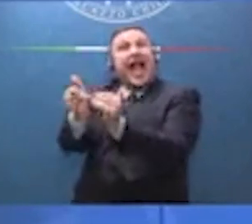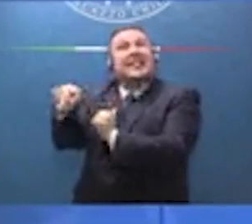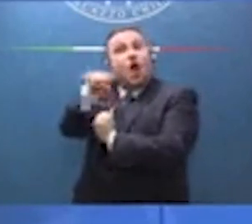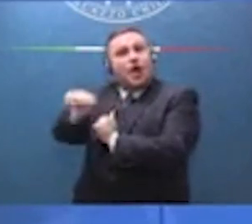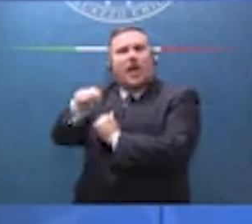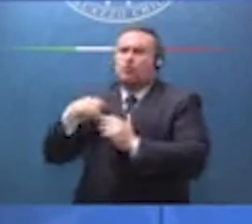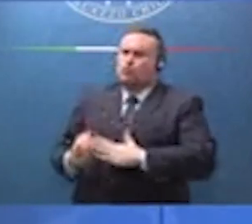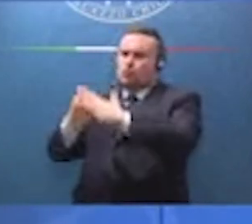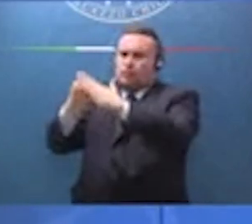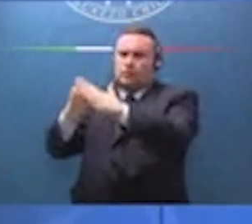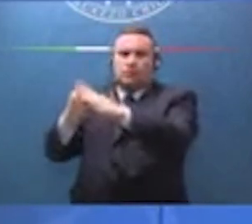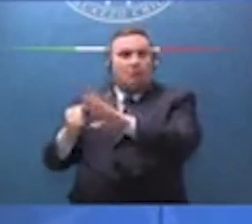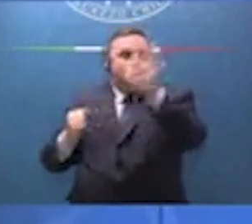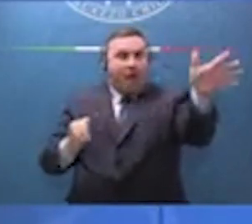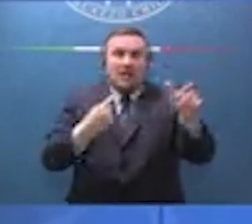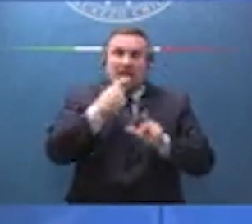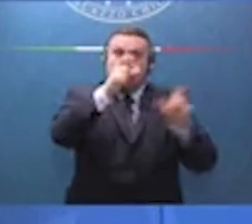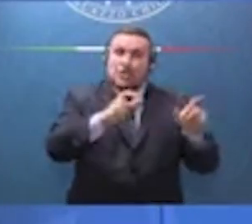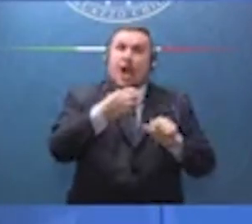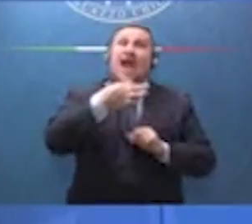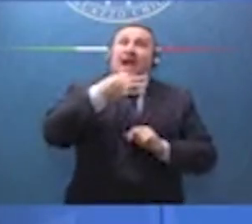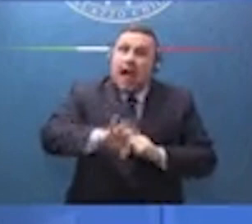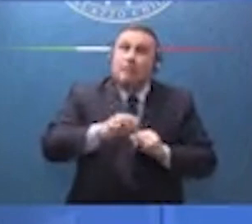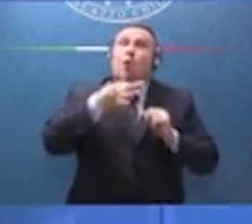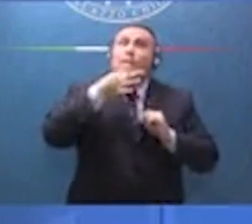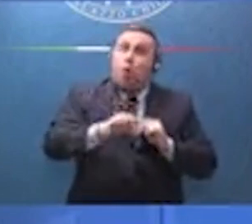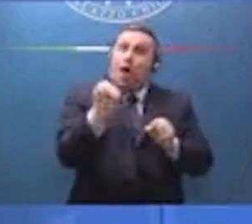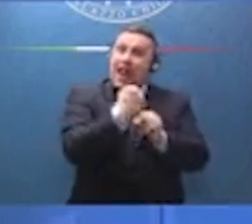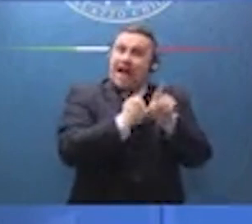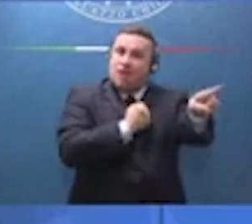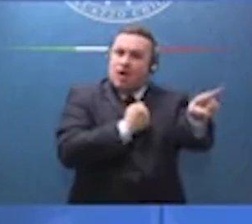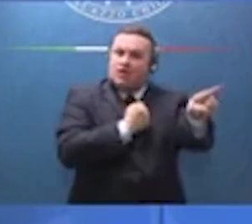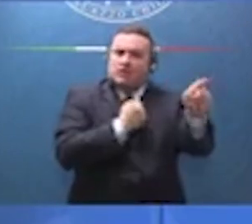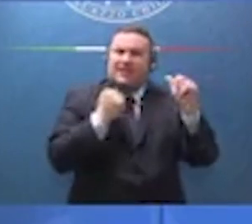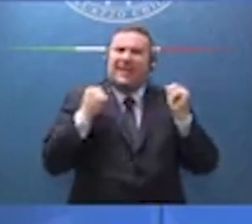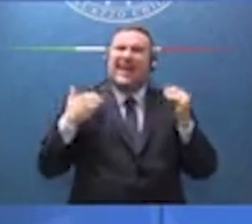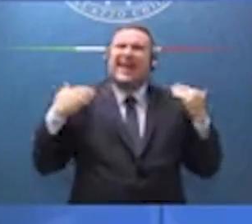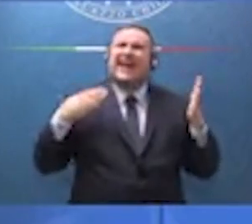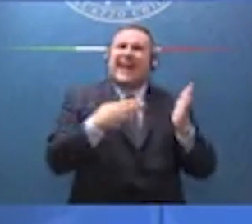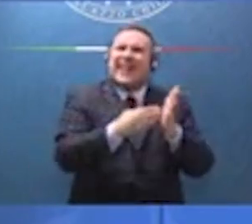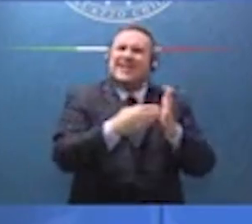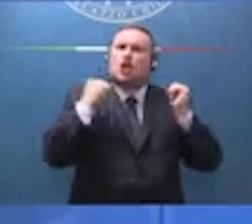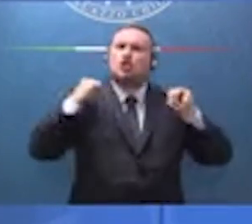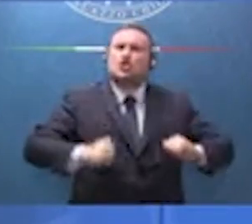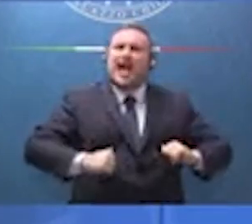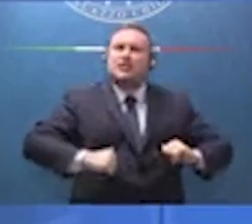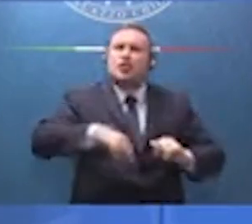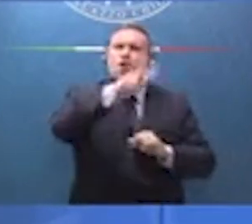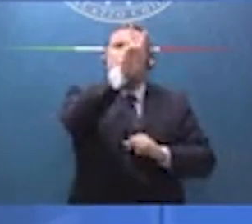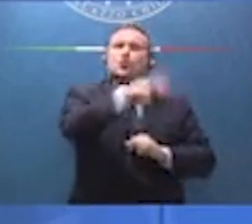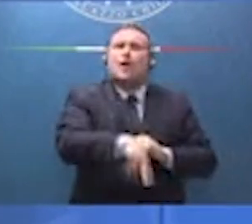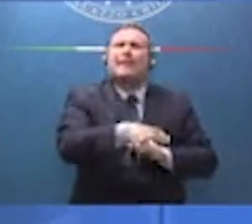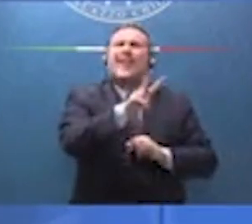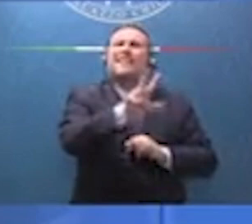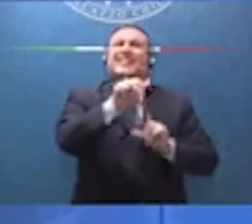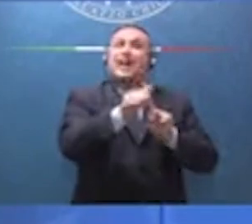Ma per gli altri, per chi è in condizione di lavorare, il reddito di cittadinanza viene abolito alla fine di quest'anno. Alla fine del 2023,